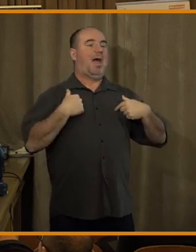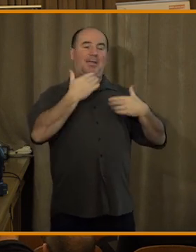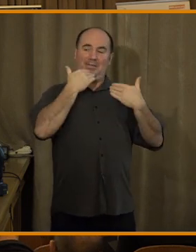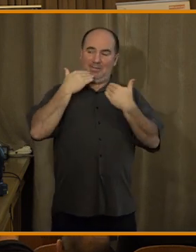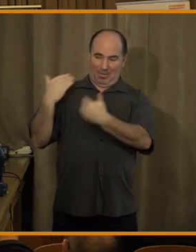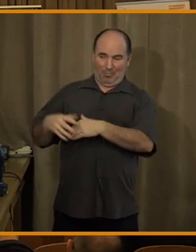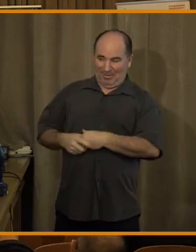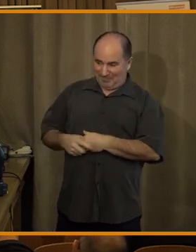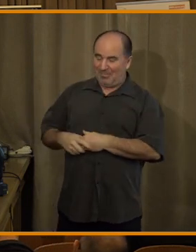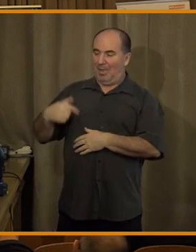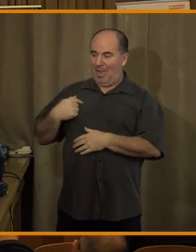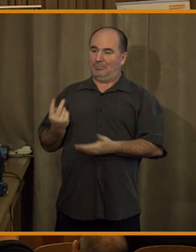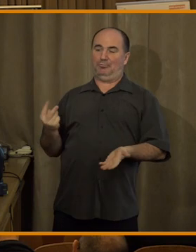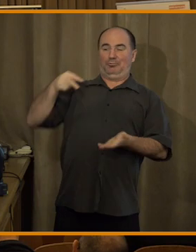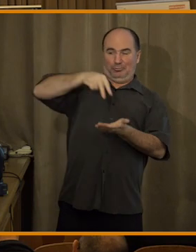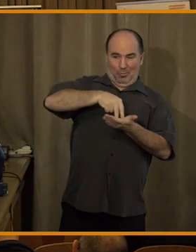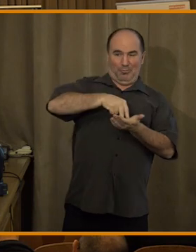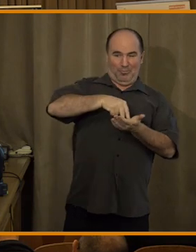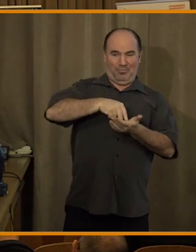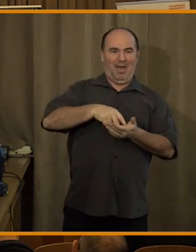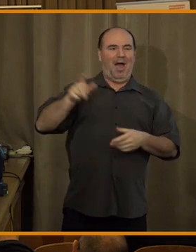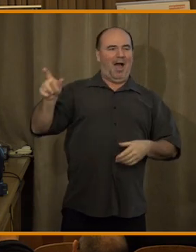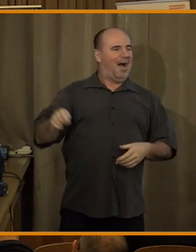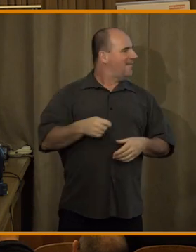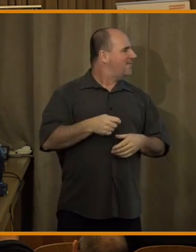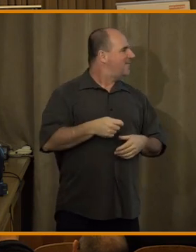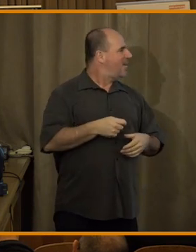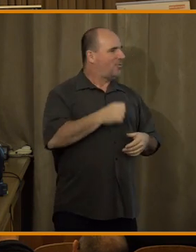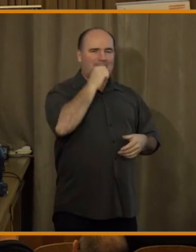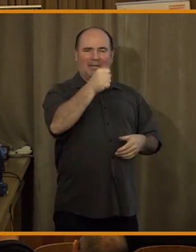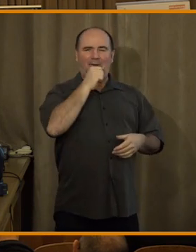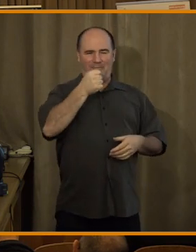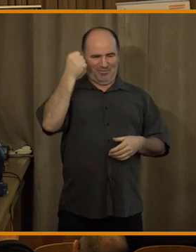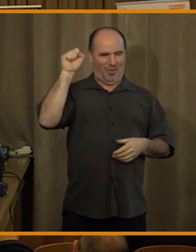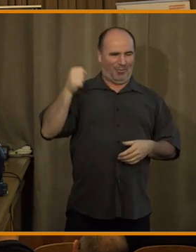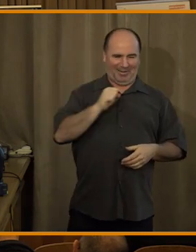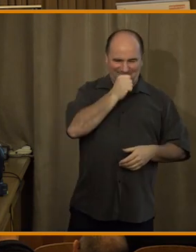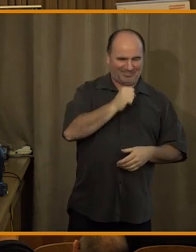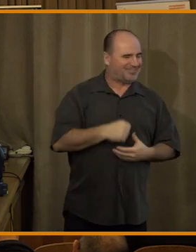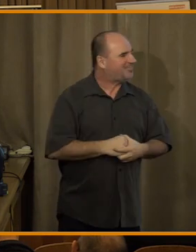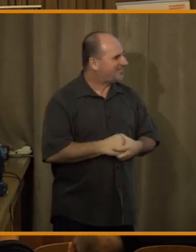se jako trošku líp prezentuje. Omluvám se za tuto indispozici.